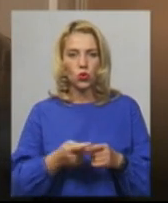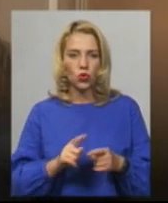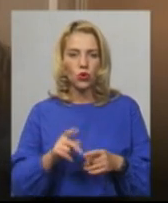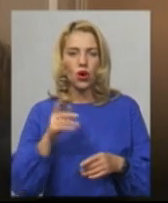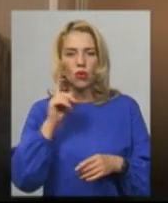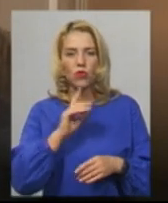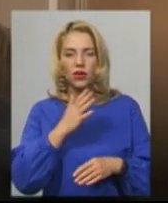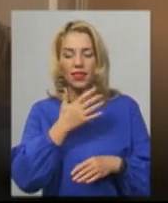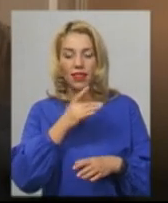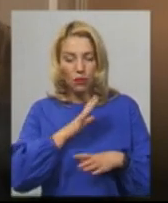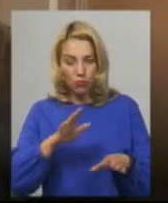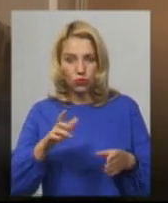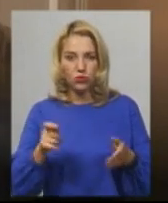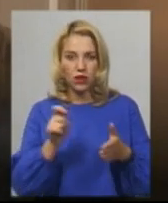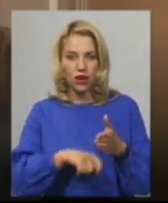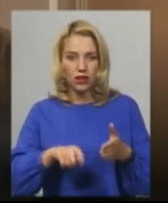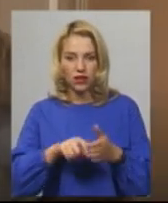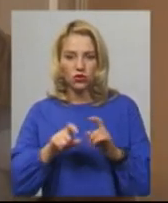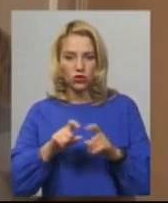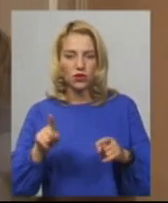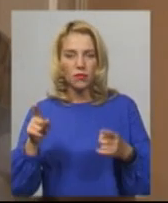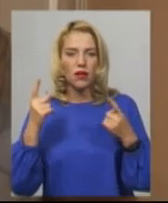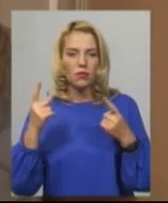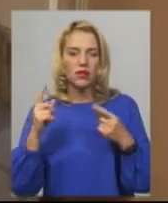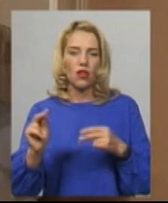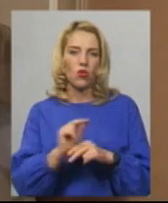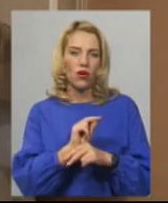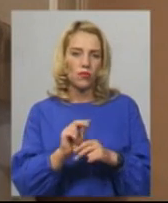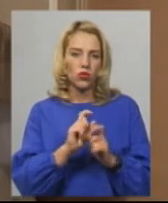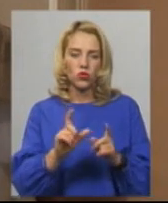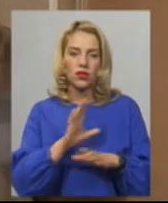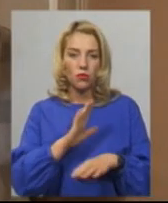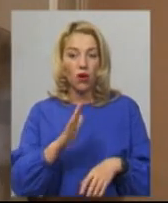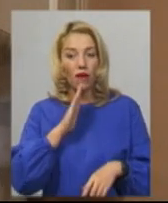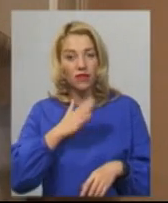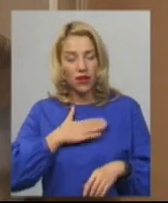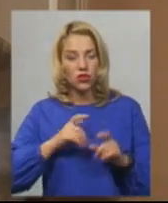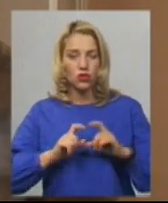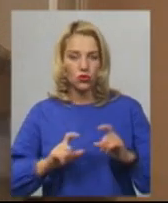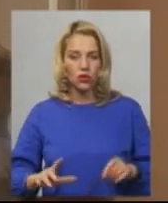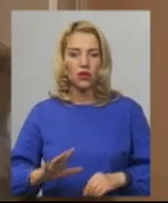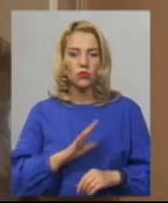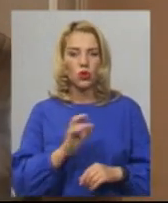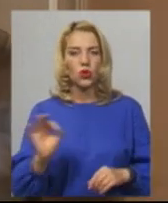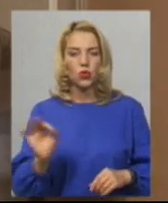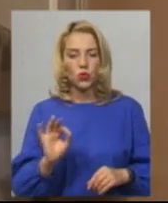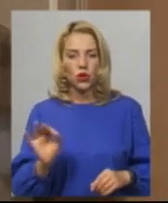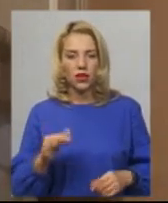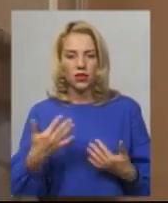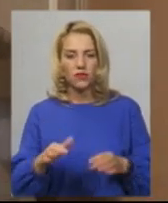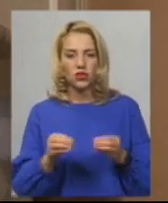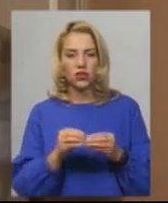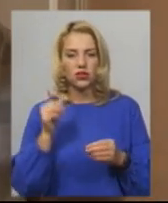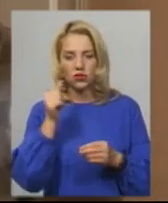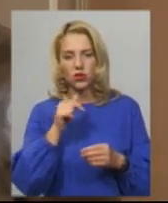шкіл, там такого капітального ремонту не було. В нашій школі були туалети вже 10